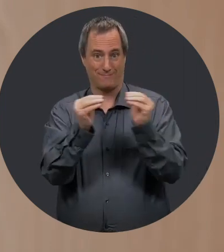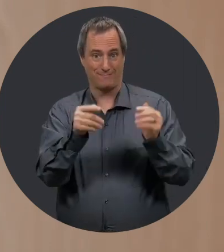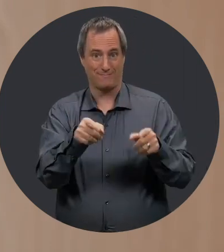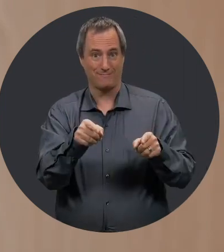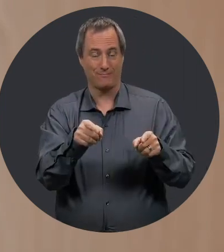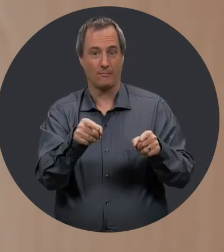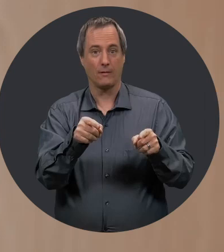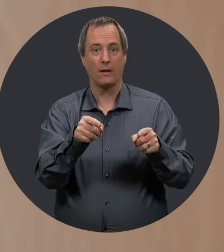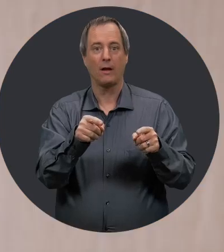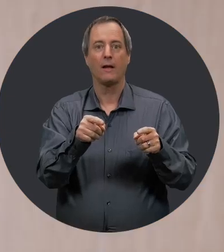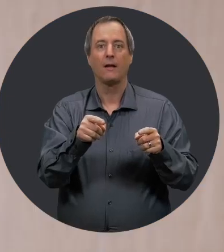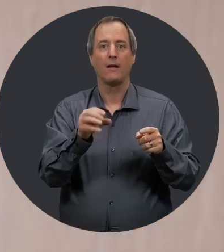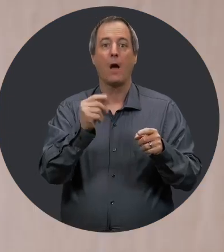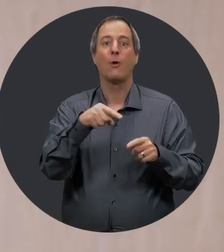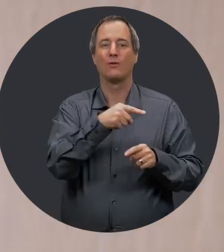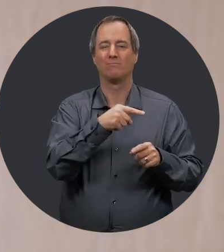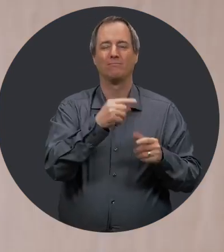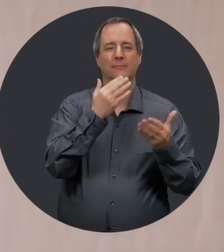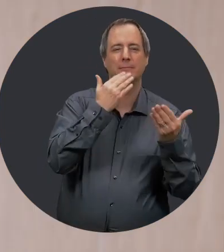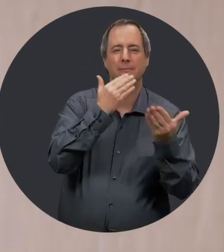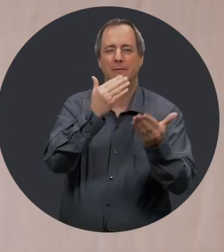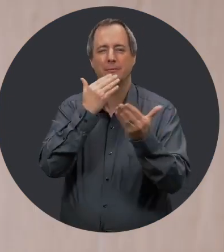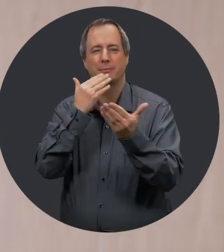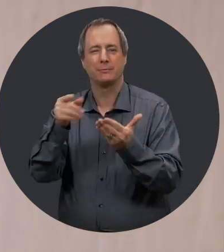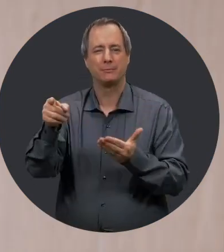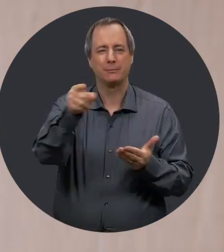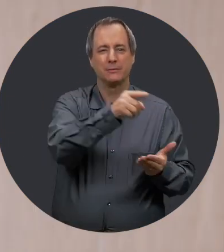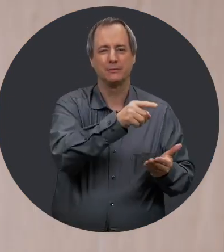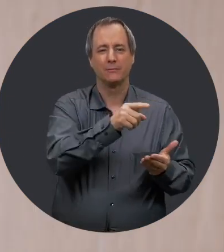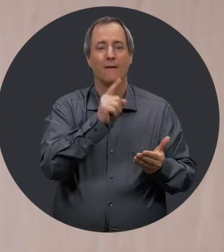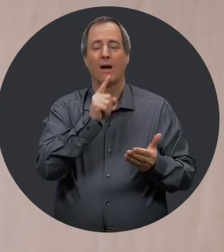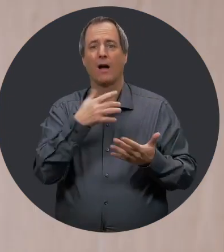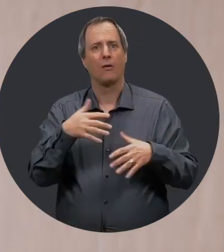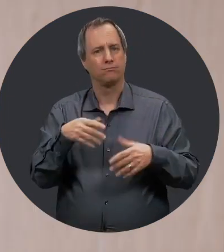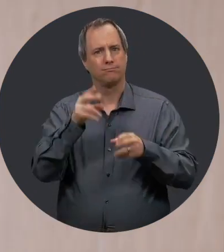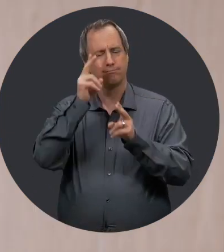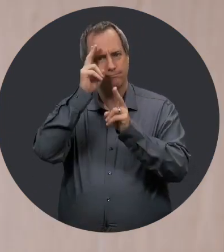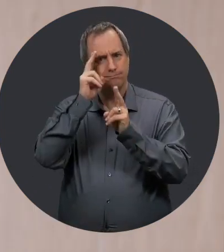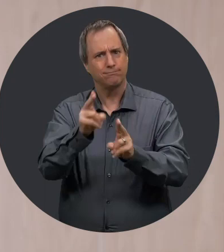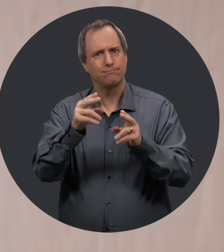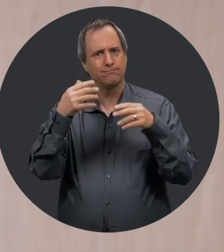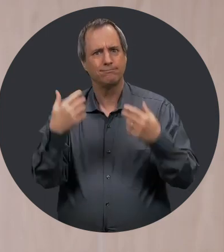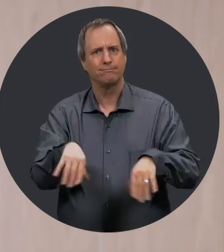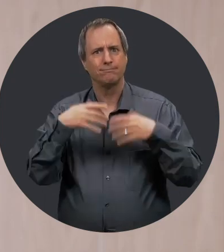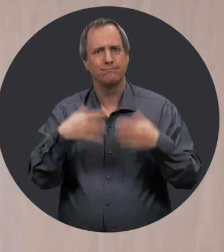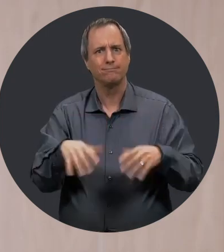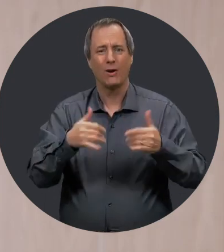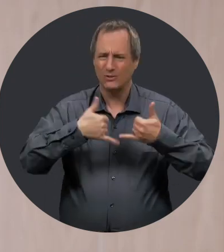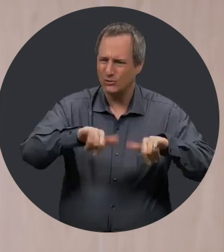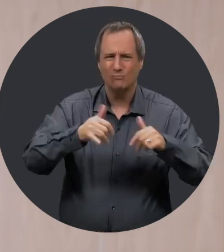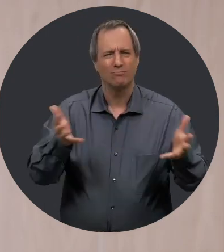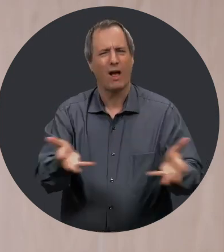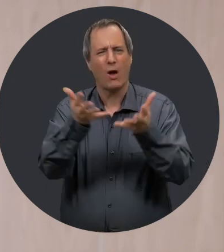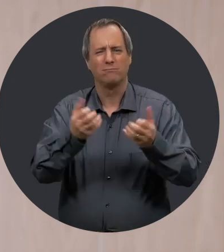pour la présente édition, l'Office vous en remercie. Il vous en est également très reconnaissant. Il vous invite